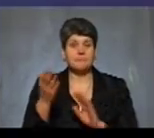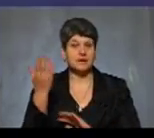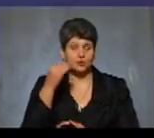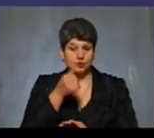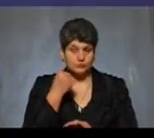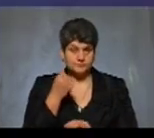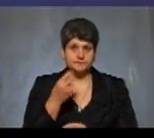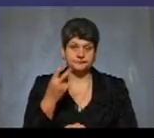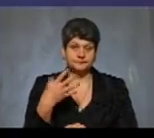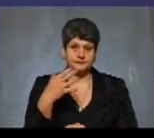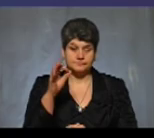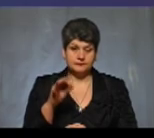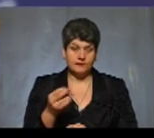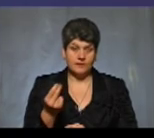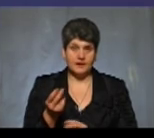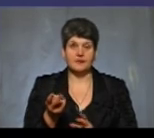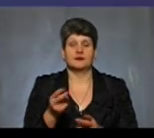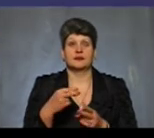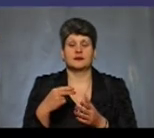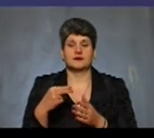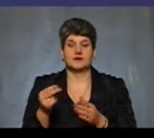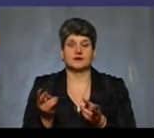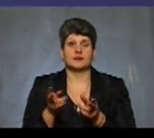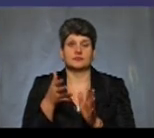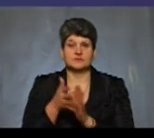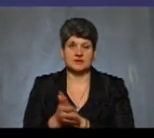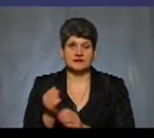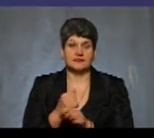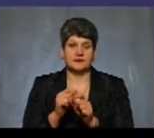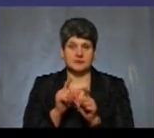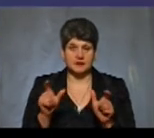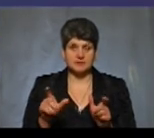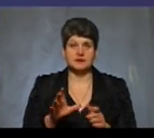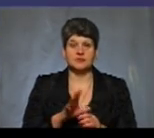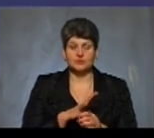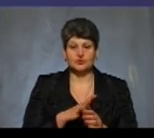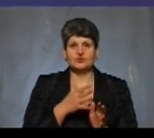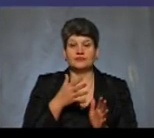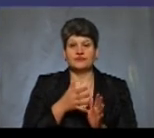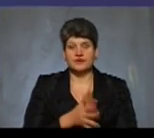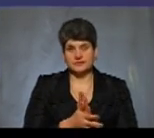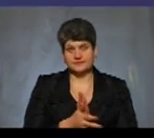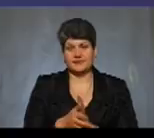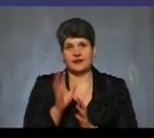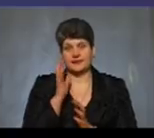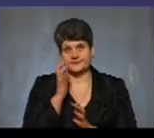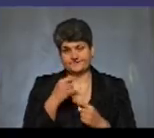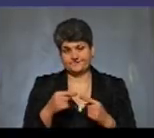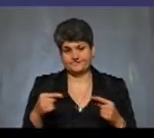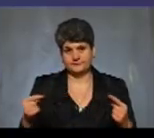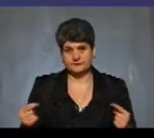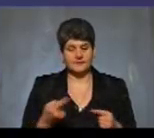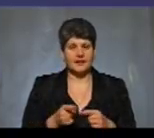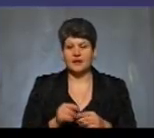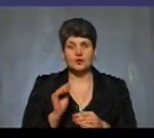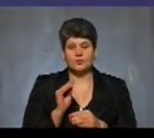чверть грошей, які українці лишили в аптеках, було витрачено саме на фуфломіцини. Це не додало нам здоров'я. А